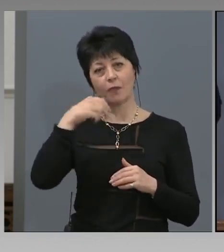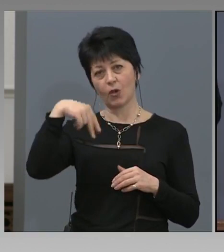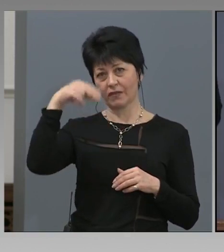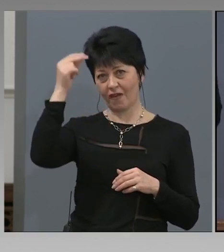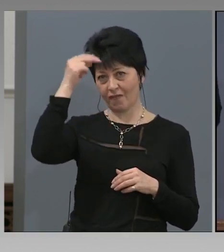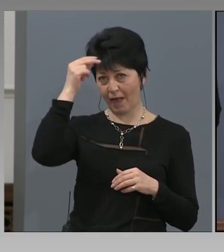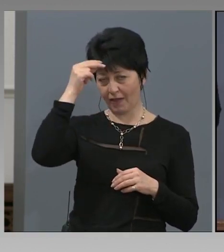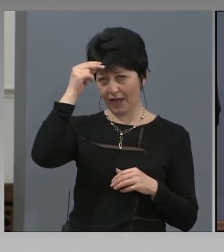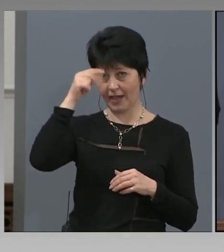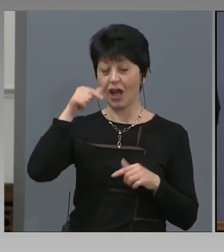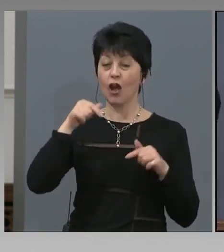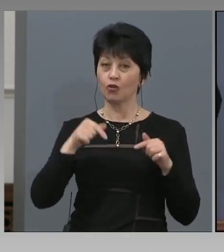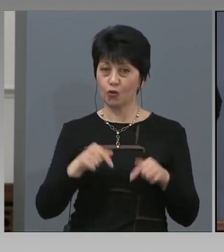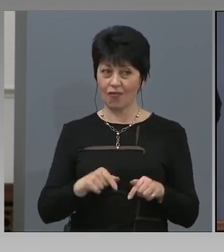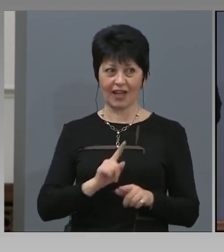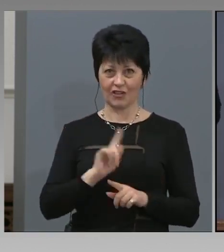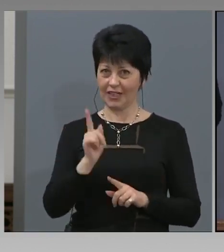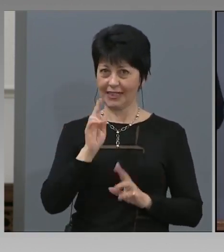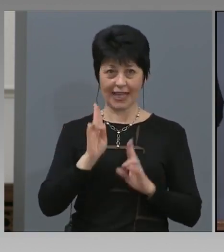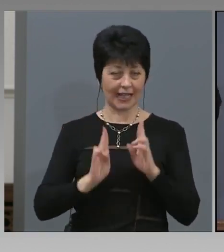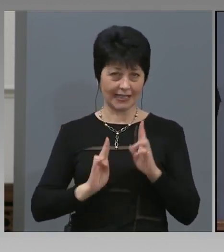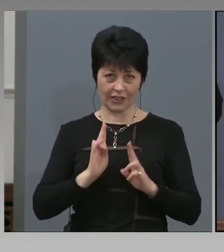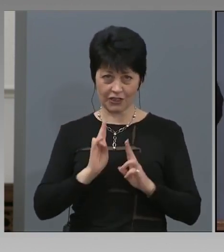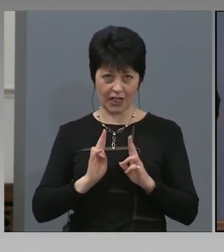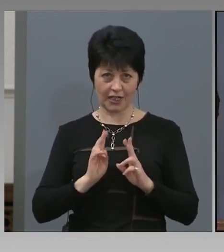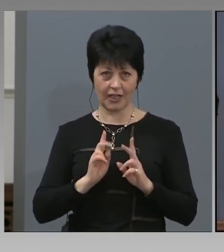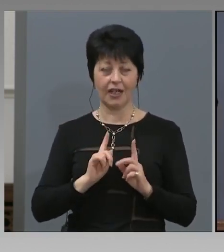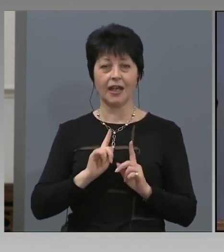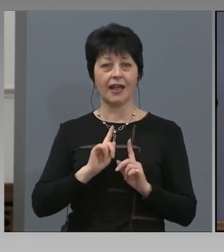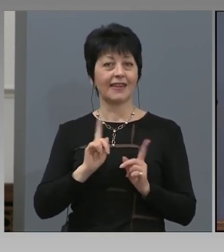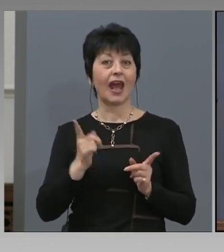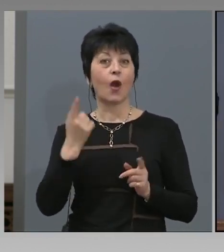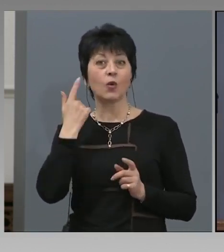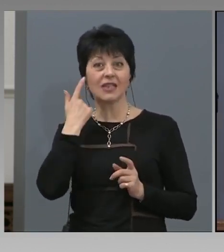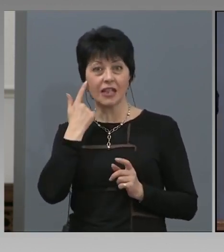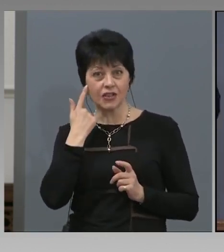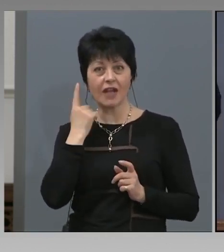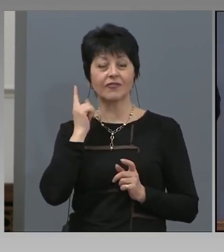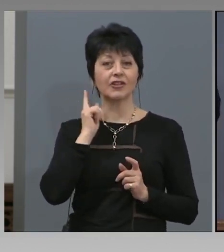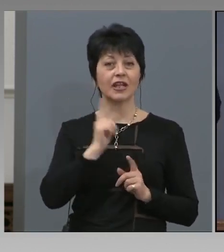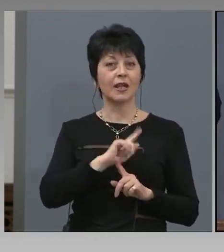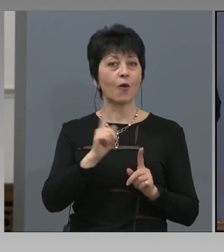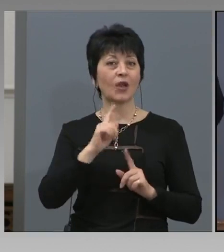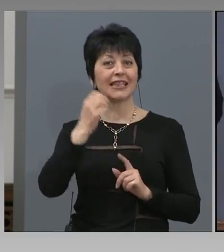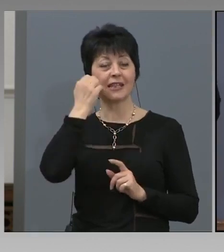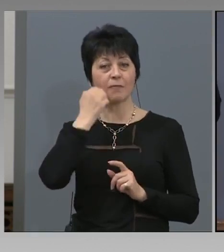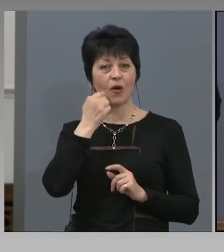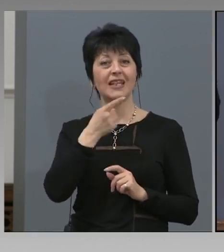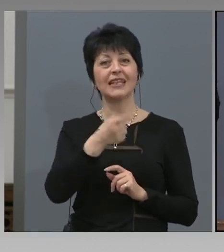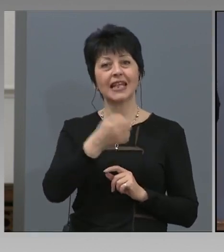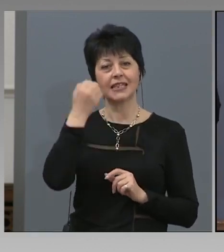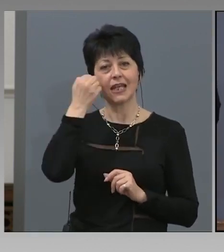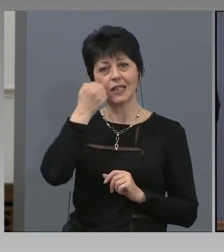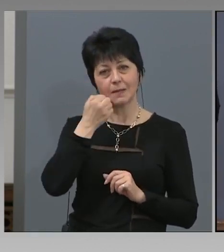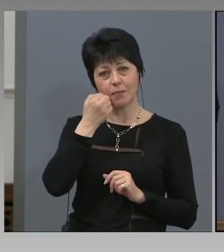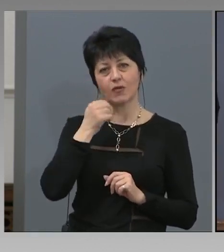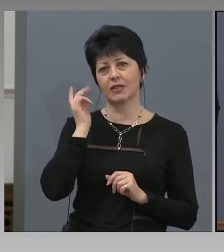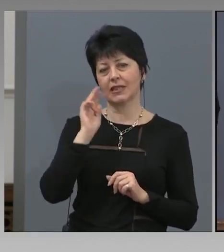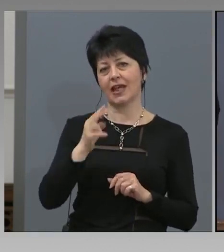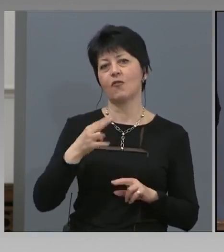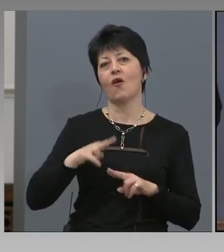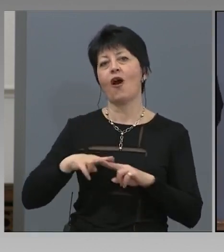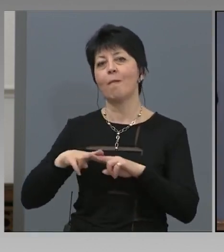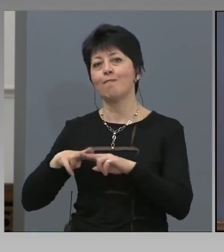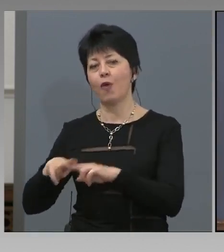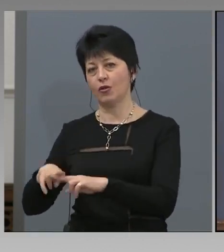Това, че са неразрешени, не значи, че не могат да се ползват. Те се ползват само в болнична обстановка, а не